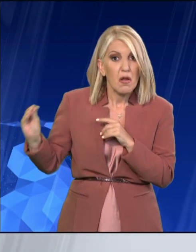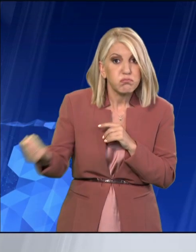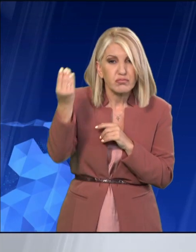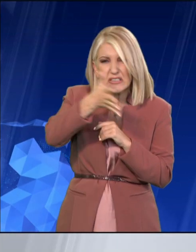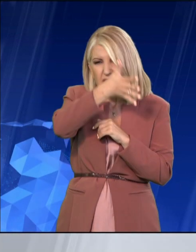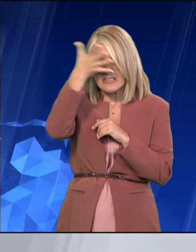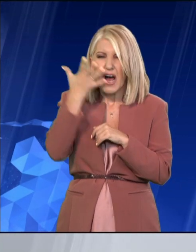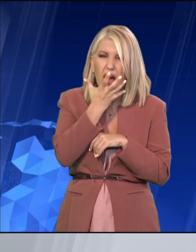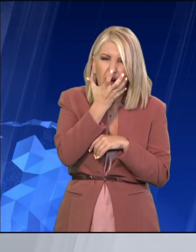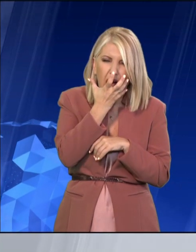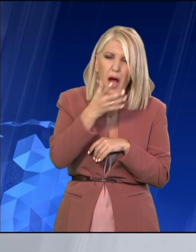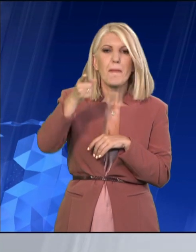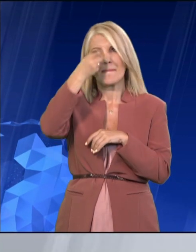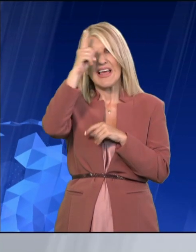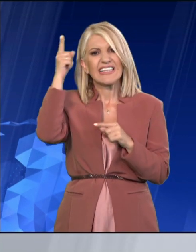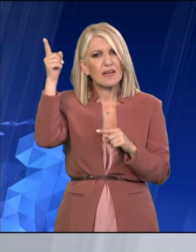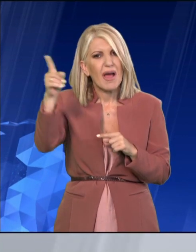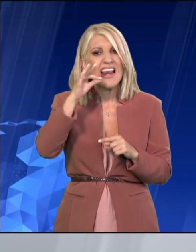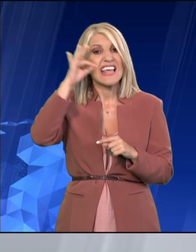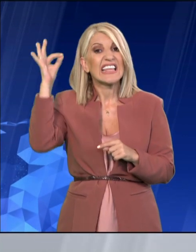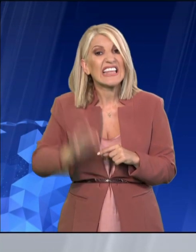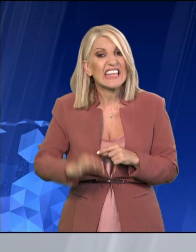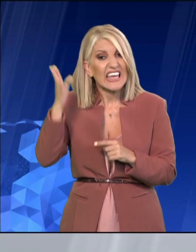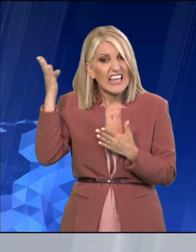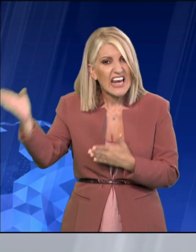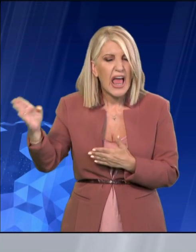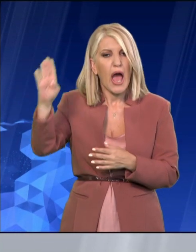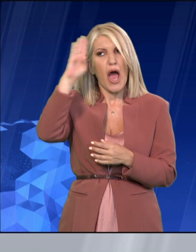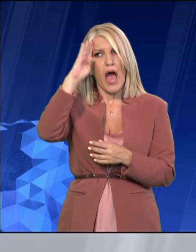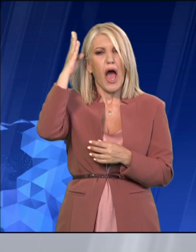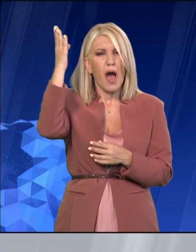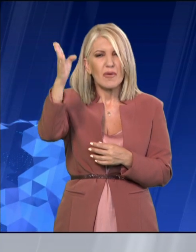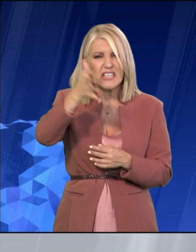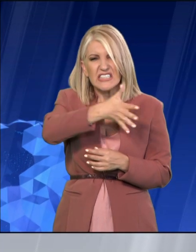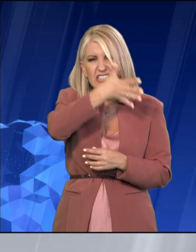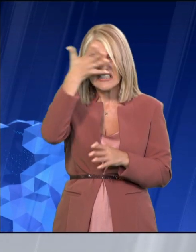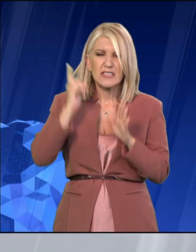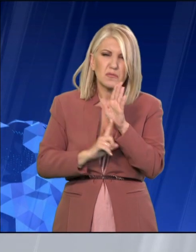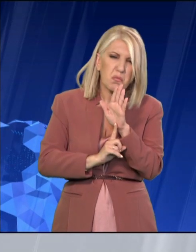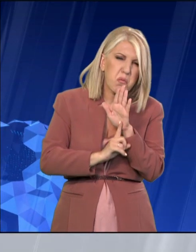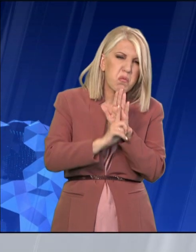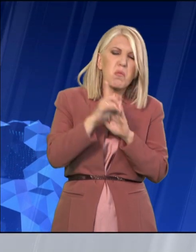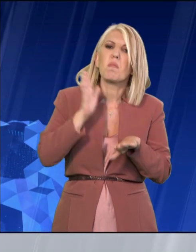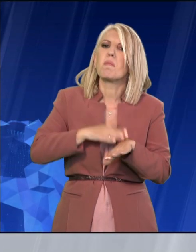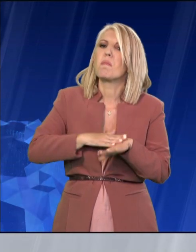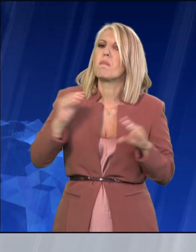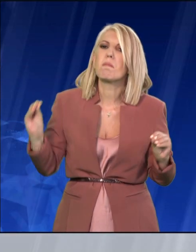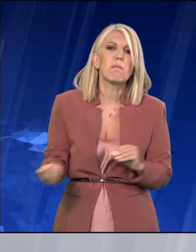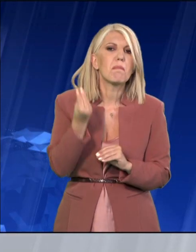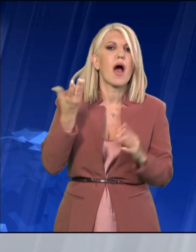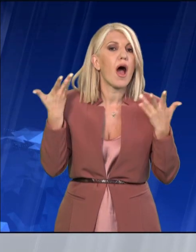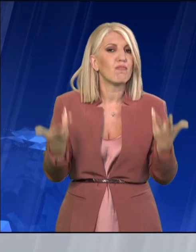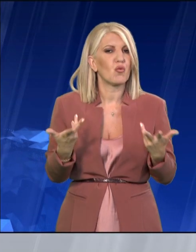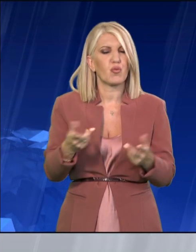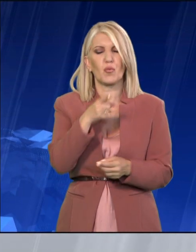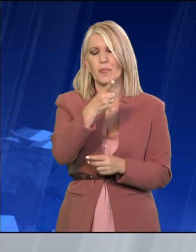ακόμα στην Κίνα αλλά και τις Ηνωμένες Πολιτείες. Κοιτάξτε, καταρχήν έχουμε ψυχραιμία. Είναι κάτι το οποίο είναι κλασικό για